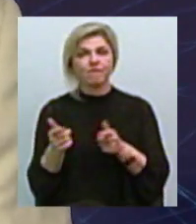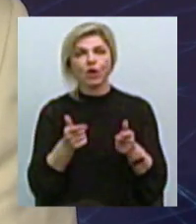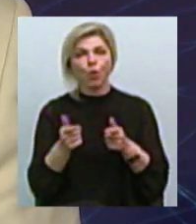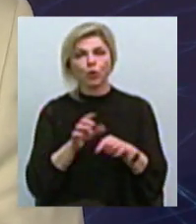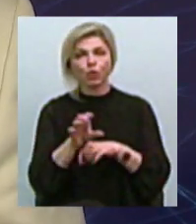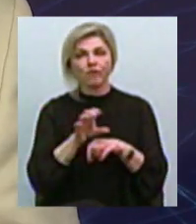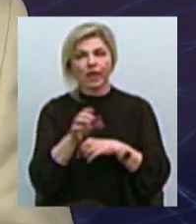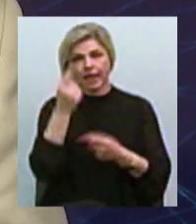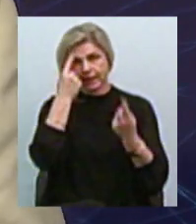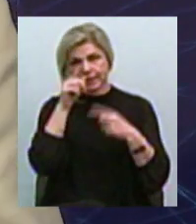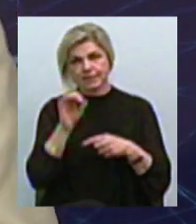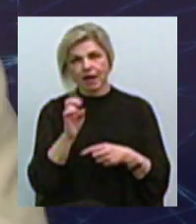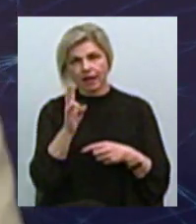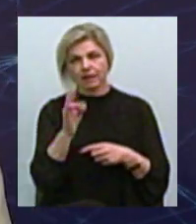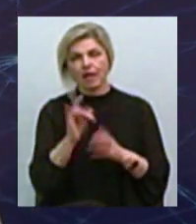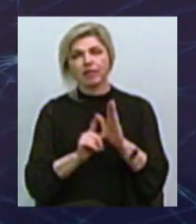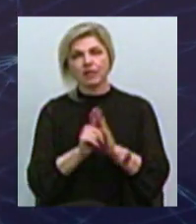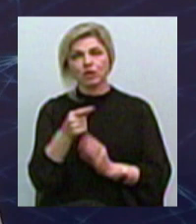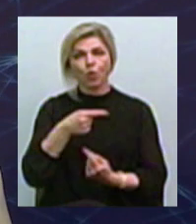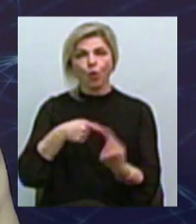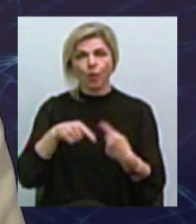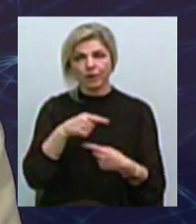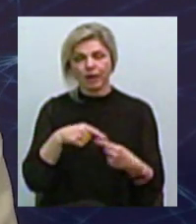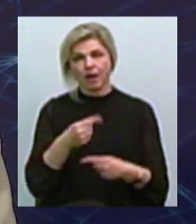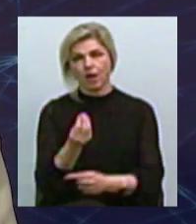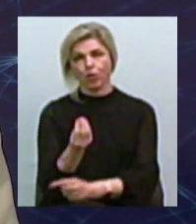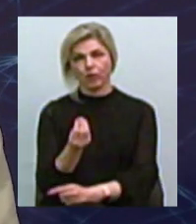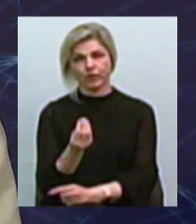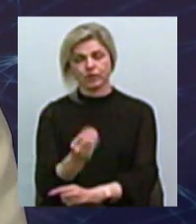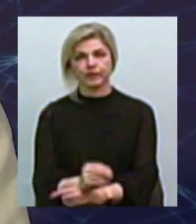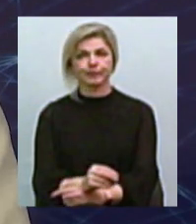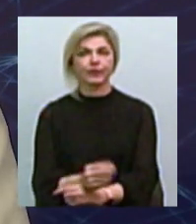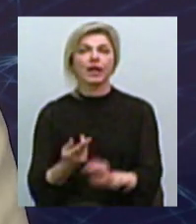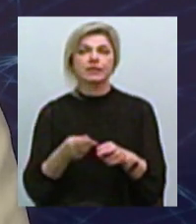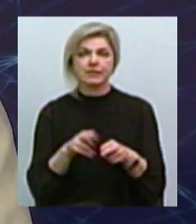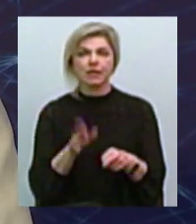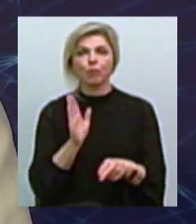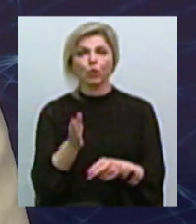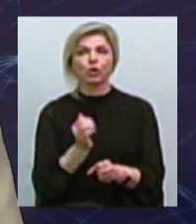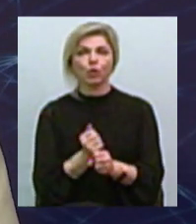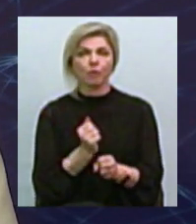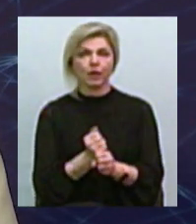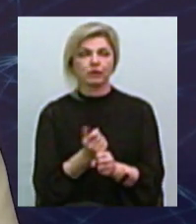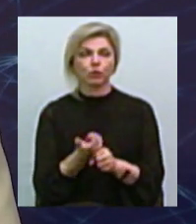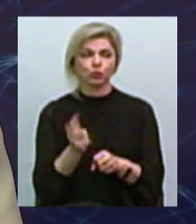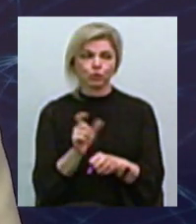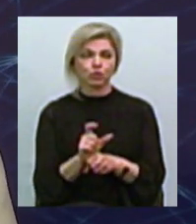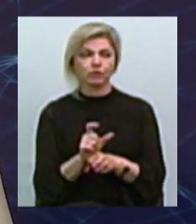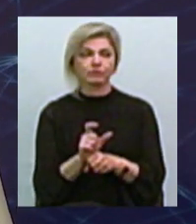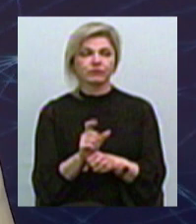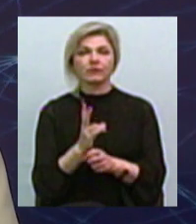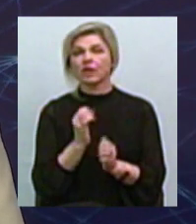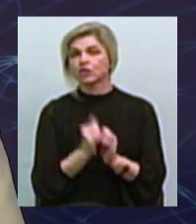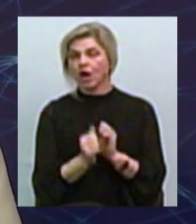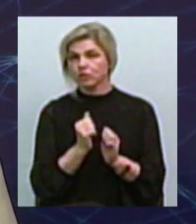дизайну та введення в обіг Тобто емісії грошових одиниць наших А це ми будемо робити дуже, скажімо так, не